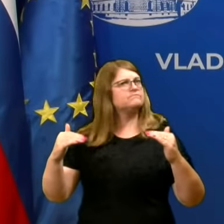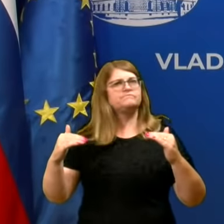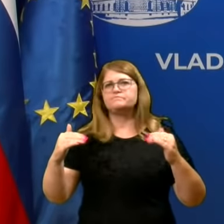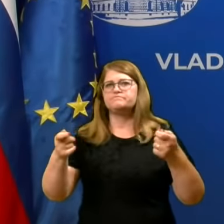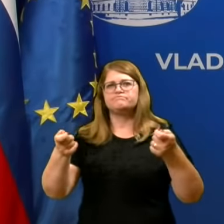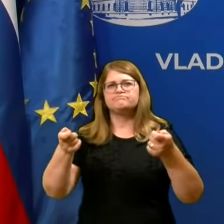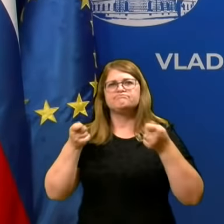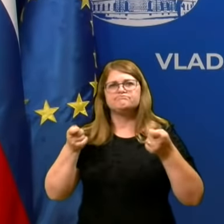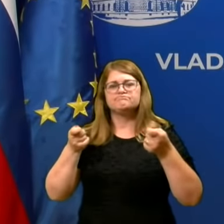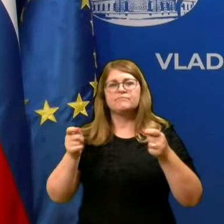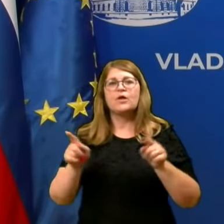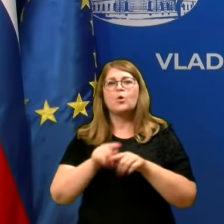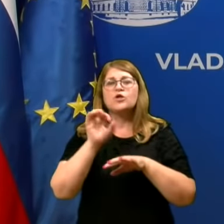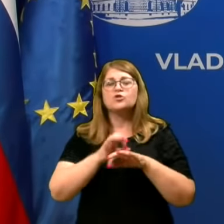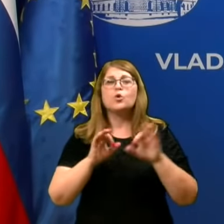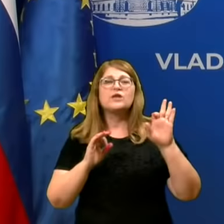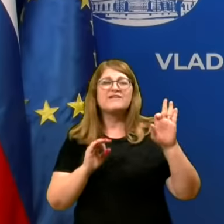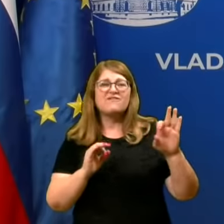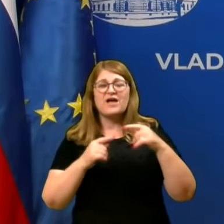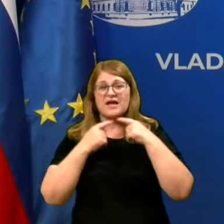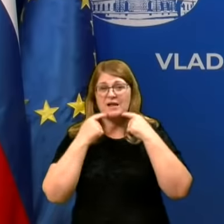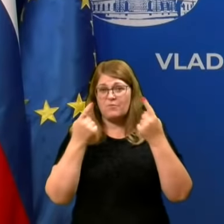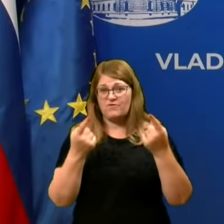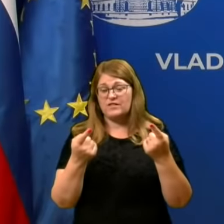je dr. Fafangel povedal,